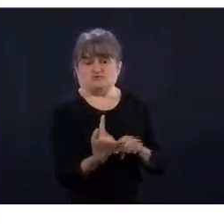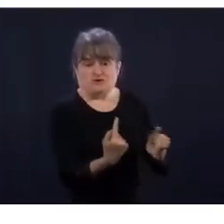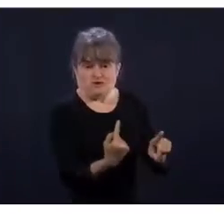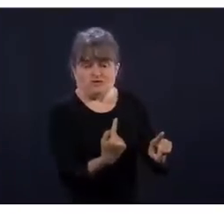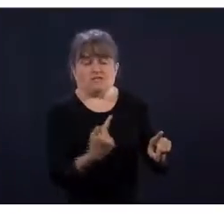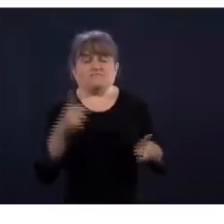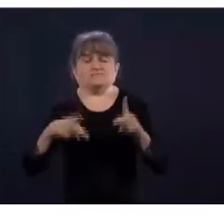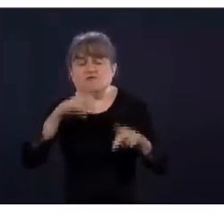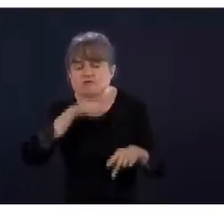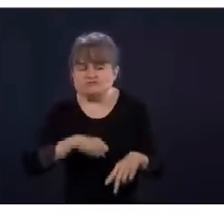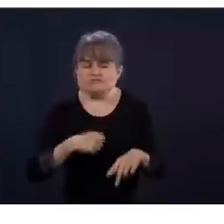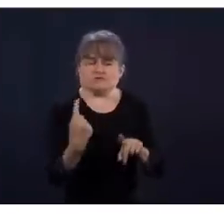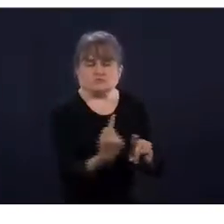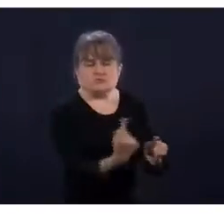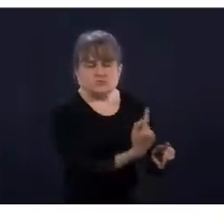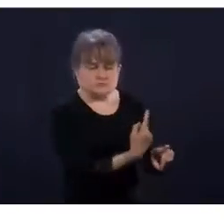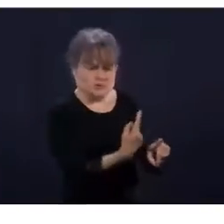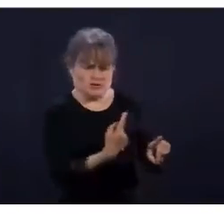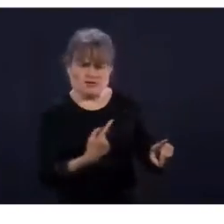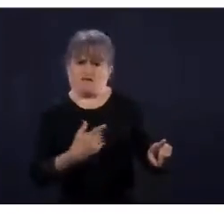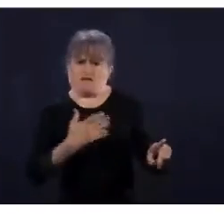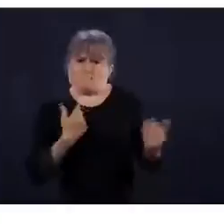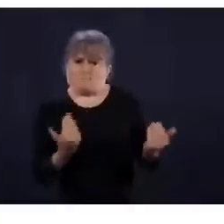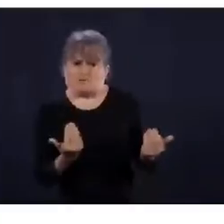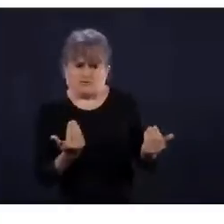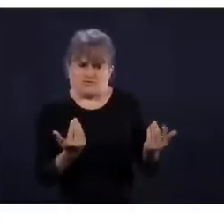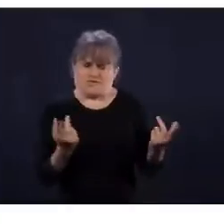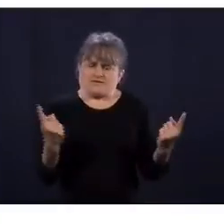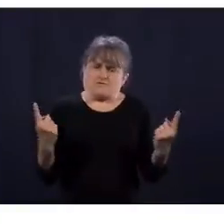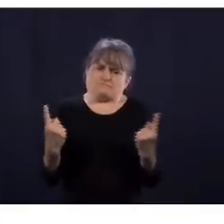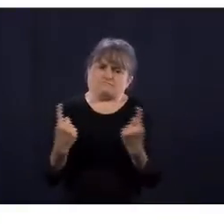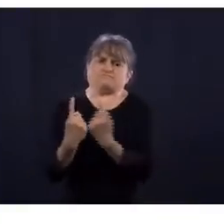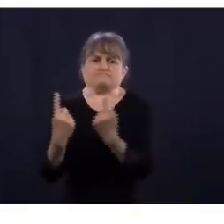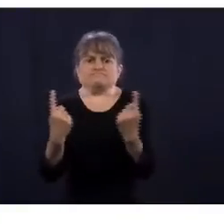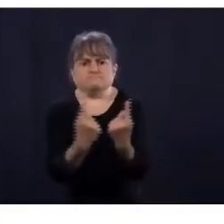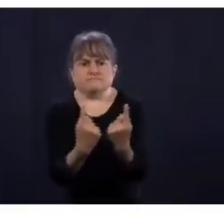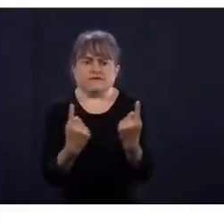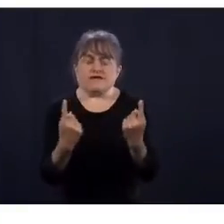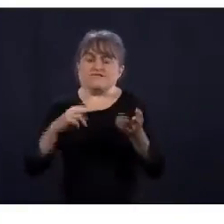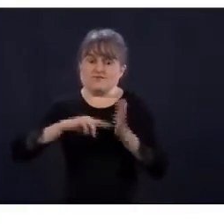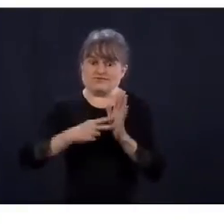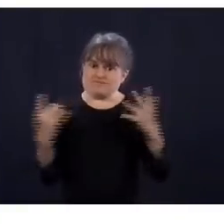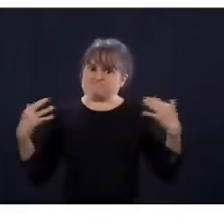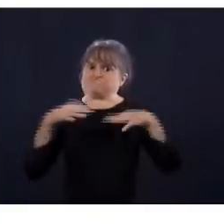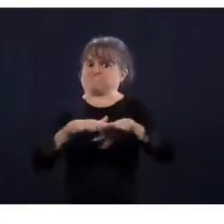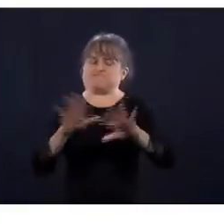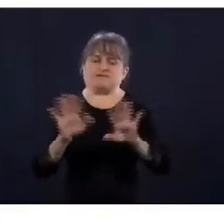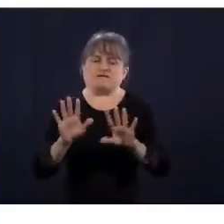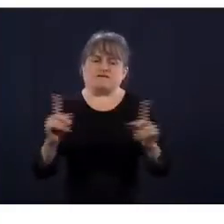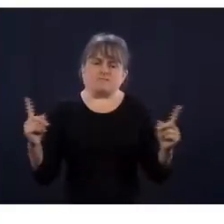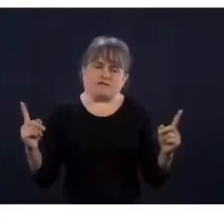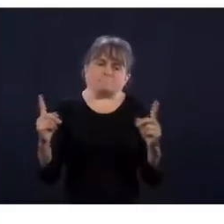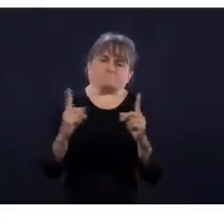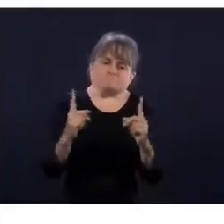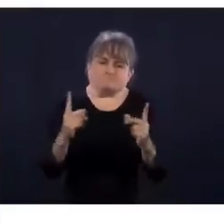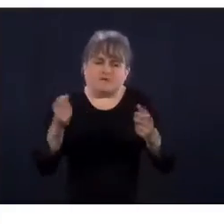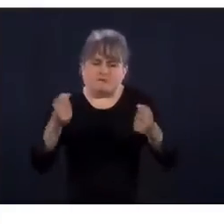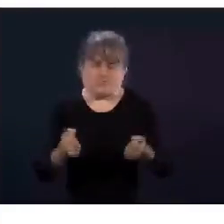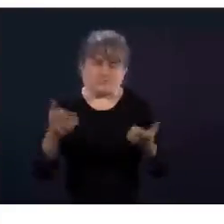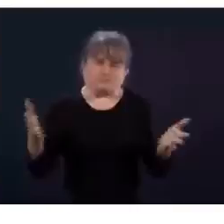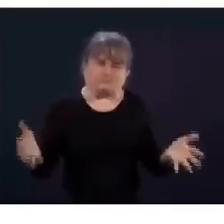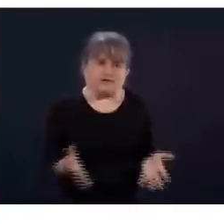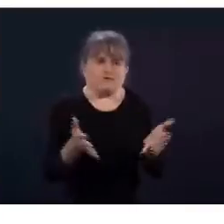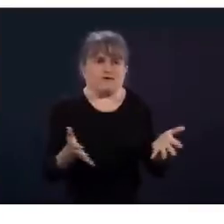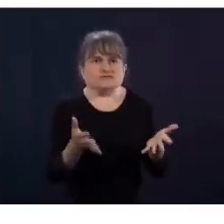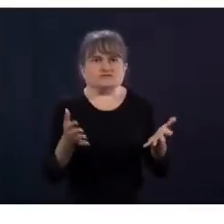permettre aux gens d'avoir un peu d'espoir. Je pense que c'est très important pour nos aînés. Ça va être à suivre au cours des prochains jours. En sous-question?